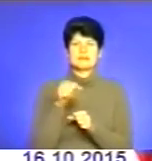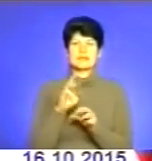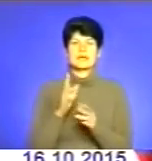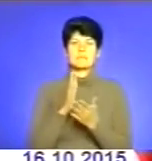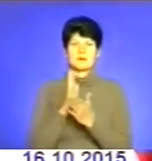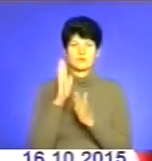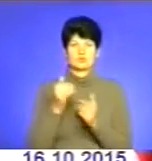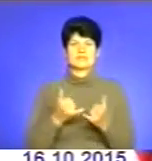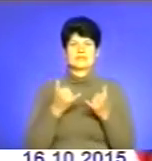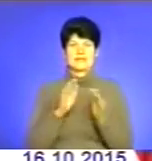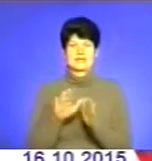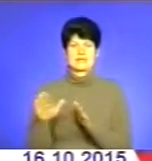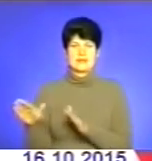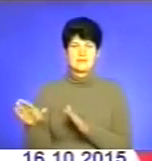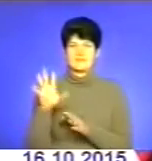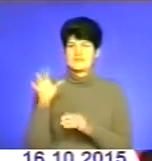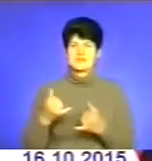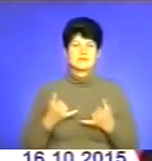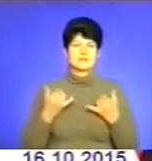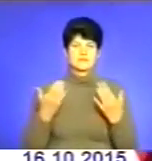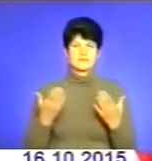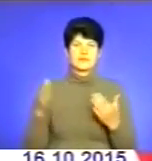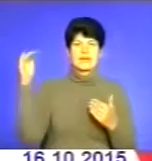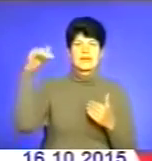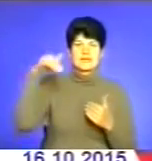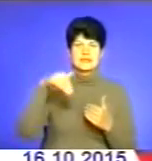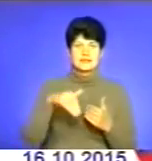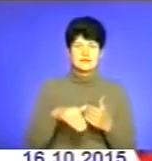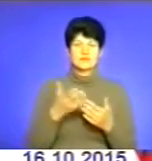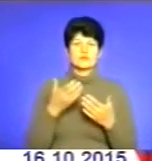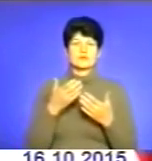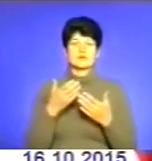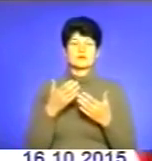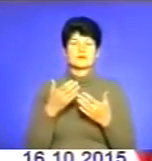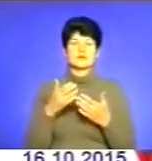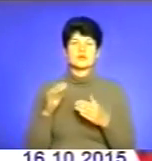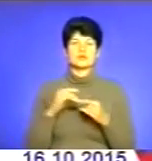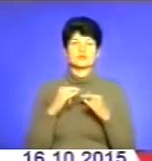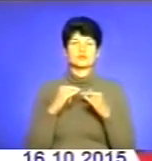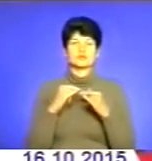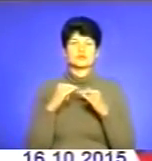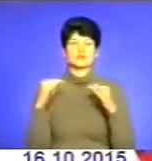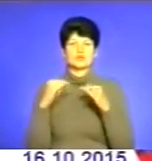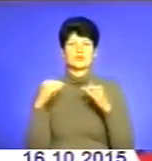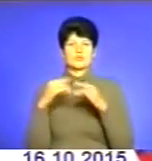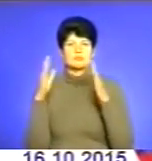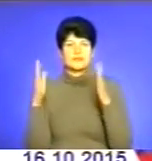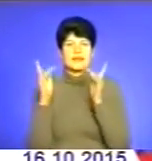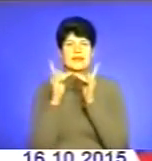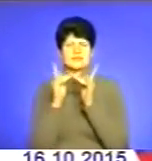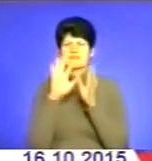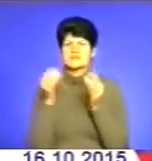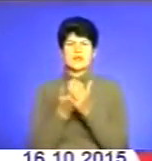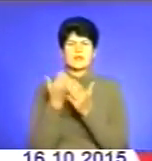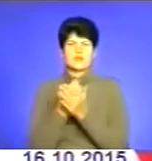бути для дітей, все для них. І та гірка, якої немає в садочку, і ті столи, що піднімаються, і ліжечка, все новеньке, все